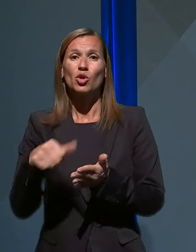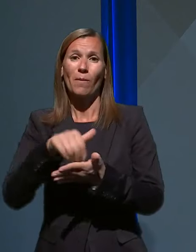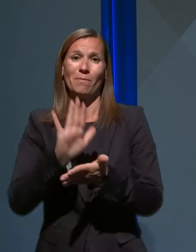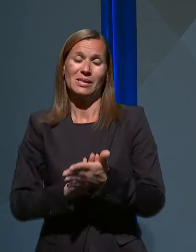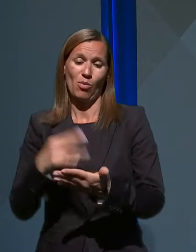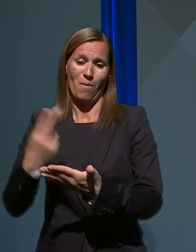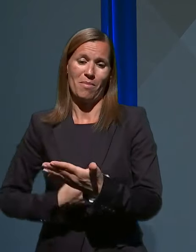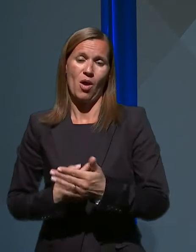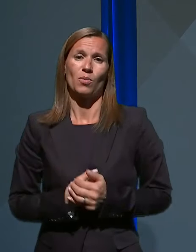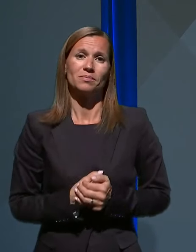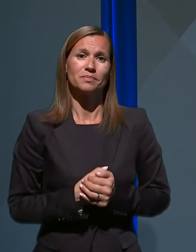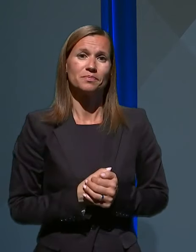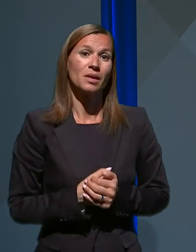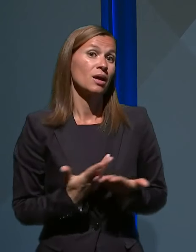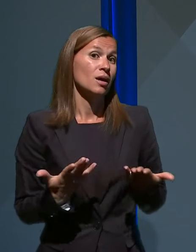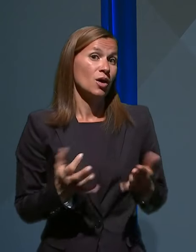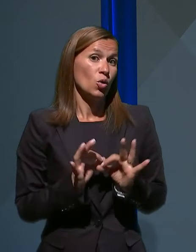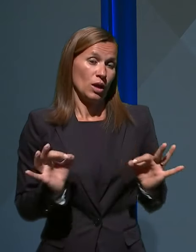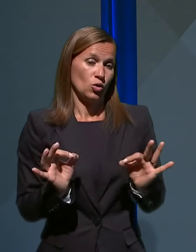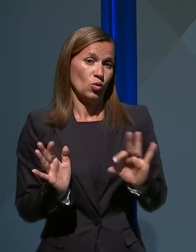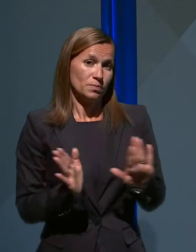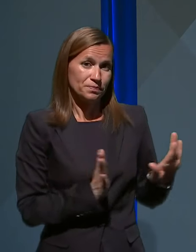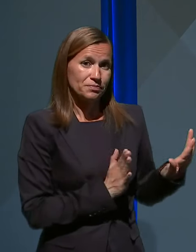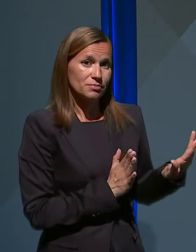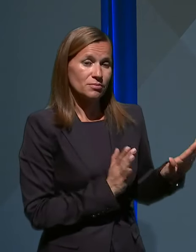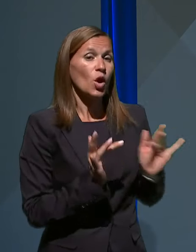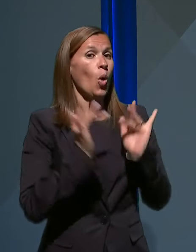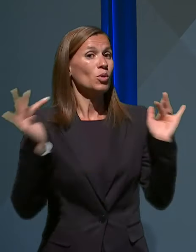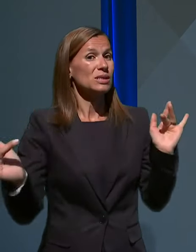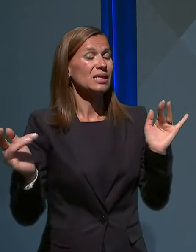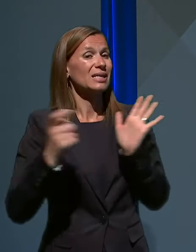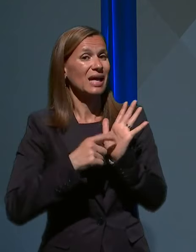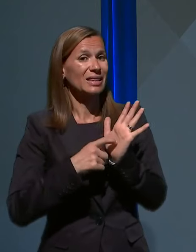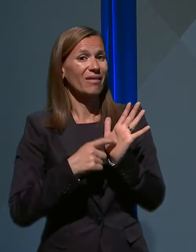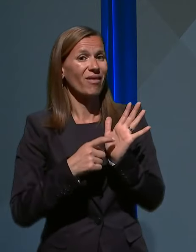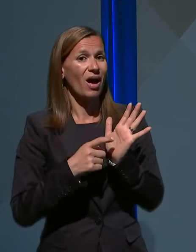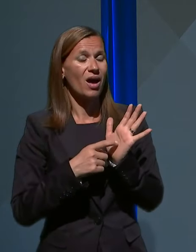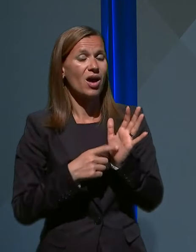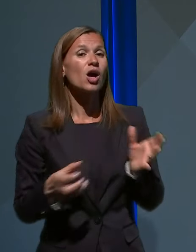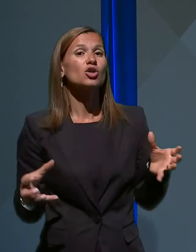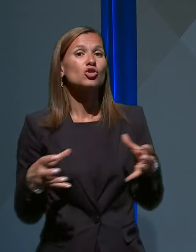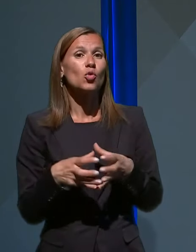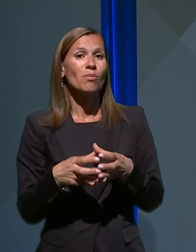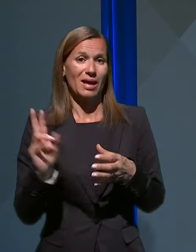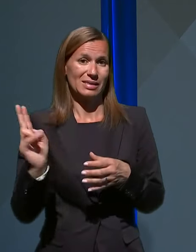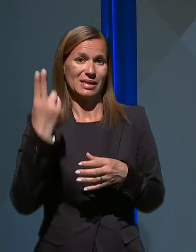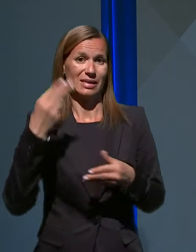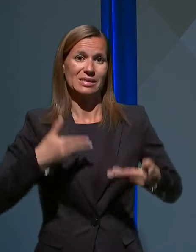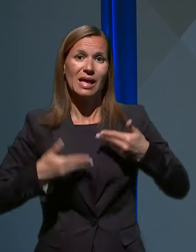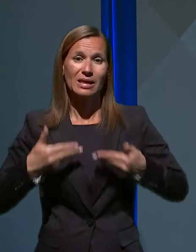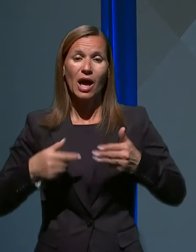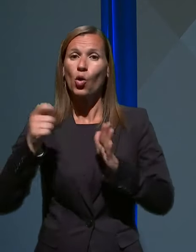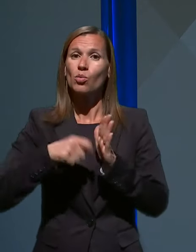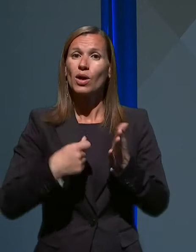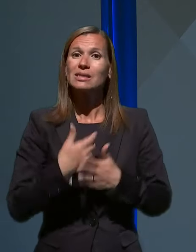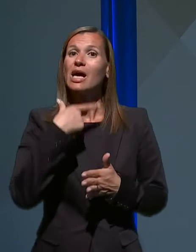dobro. Se pravi, opozicija zahteva skupaj sklid seje odbora za